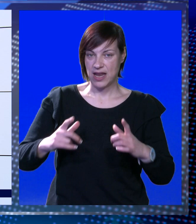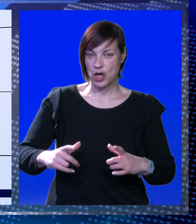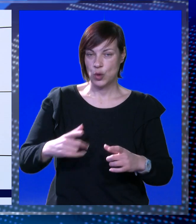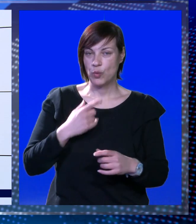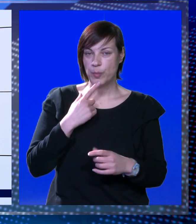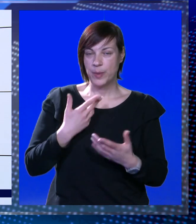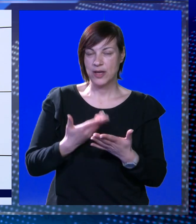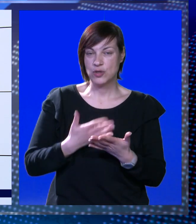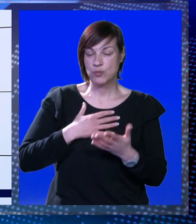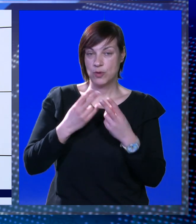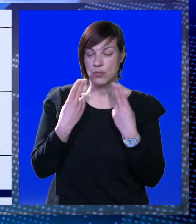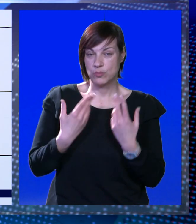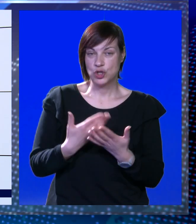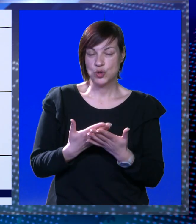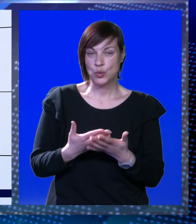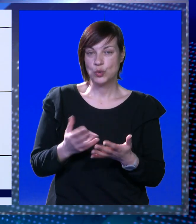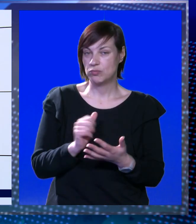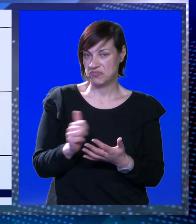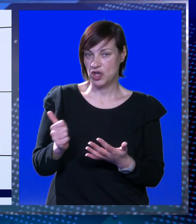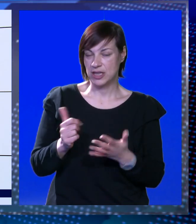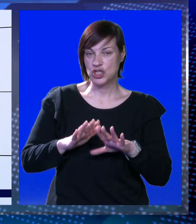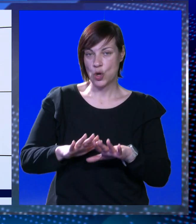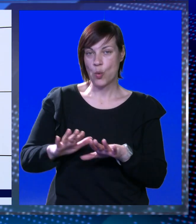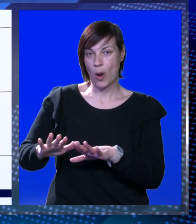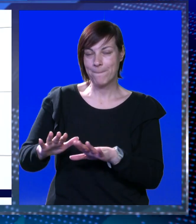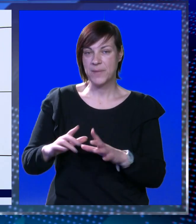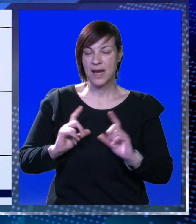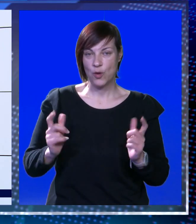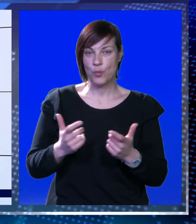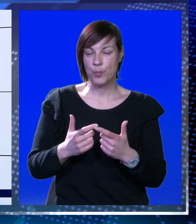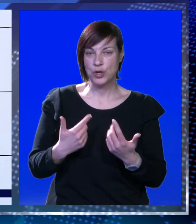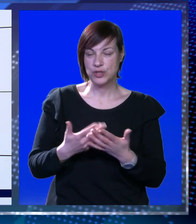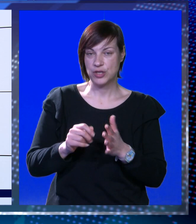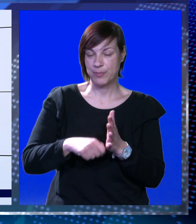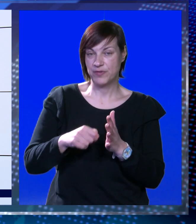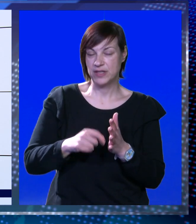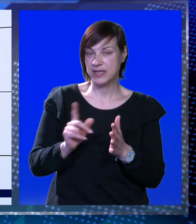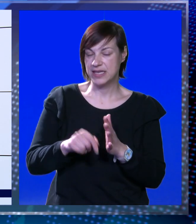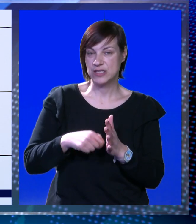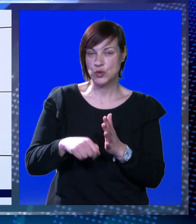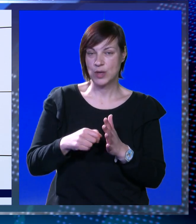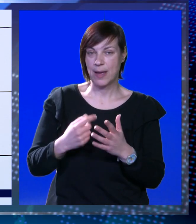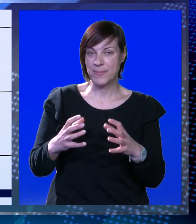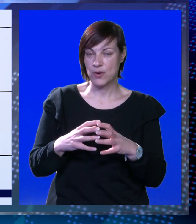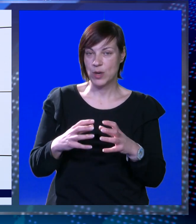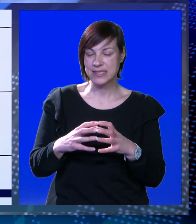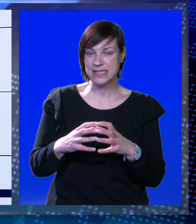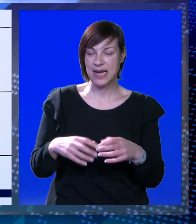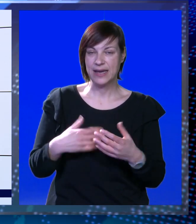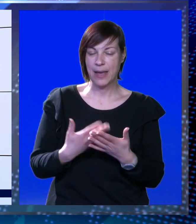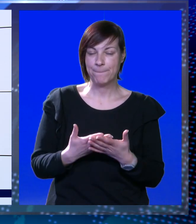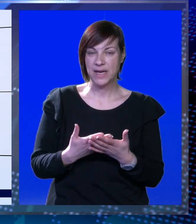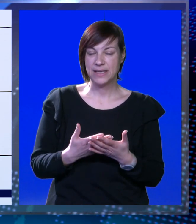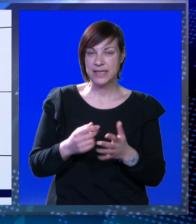klupete koje su po ovom sudu se i vrlo odlično se uklopile. Prostor mora biti pobidu na azerom. Nisu kamere u kancelarijama,